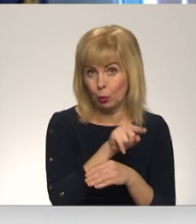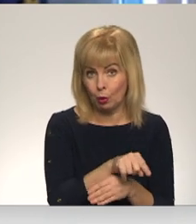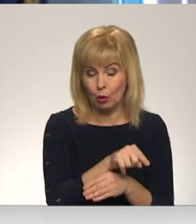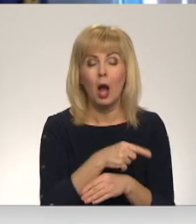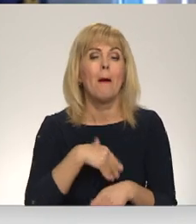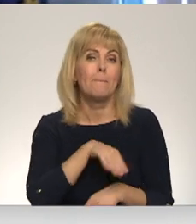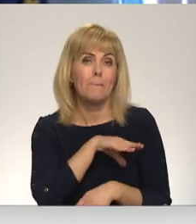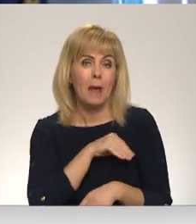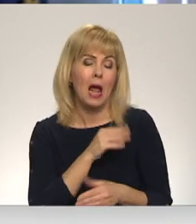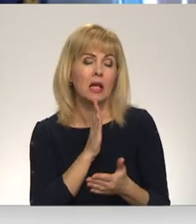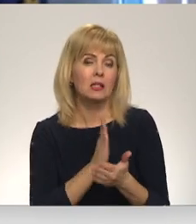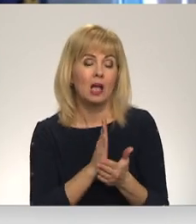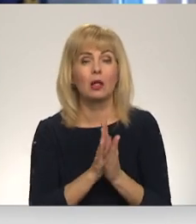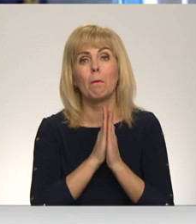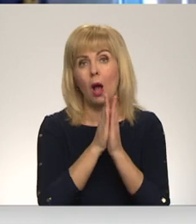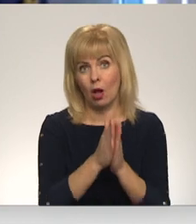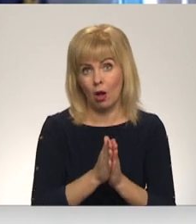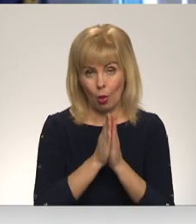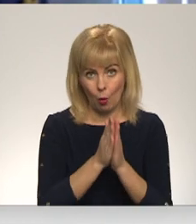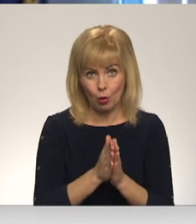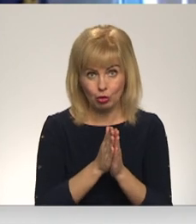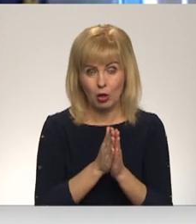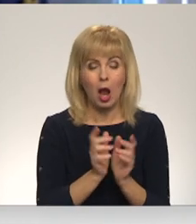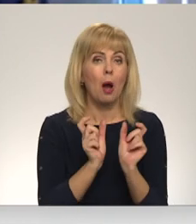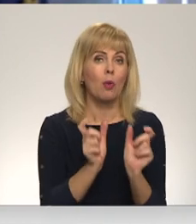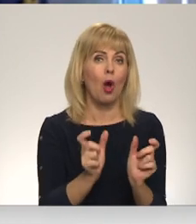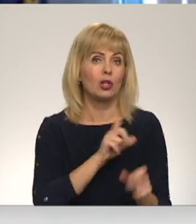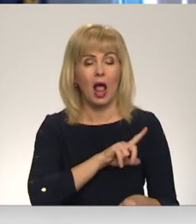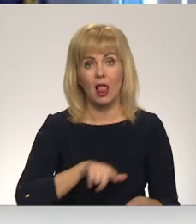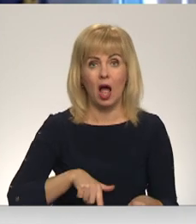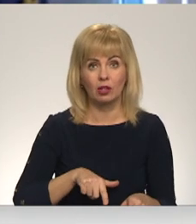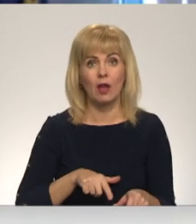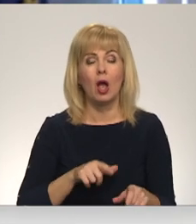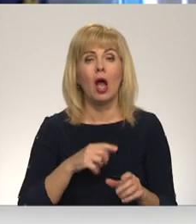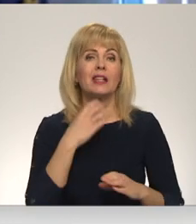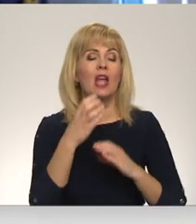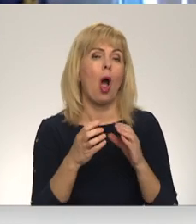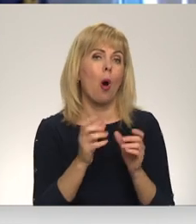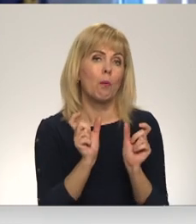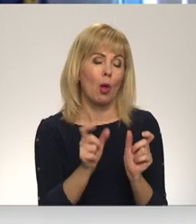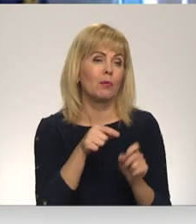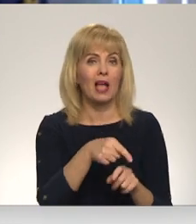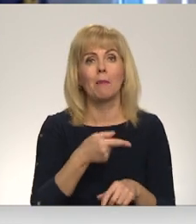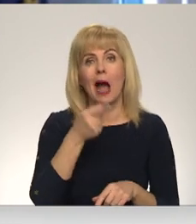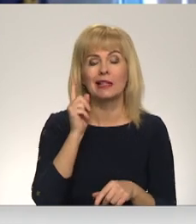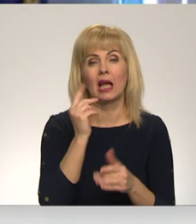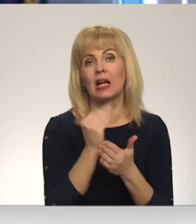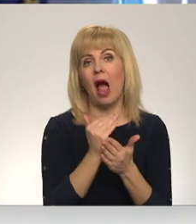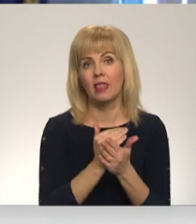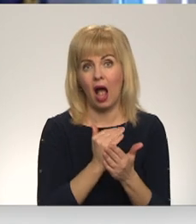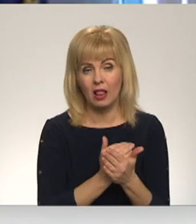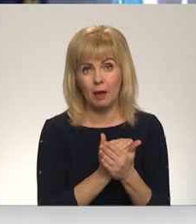Mēs esam lūguši bloķēt Latvijā uzlikt geobloku šiem aizliegtajiem kanāliem.